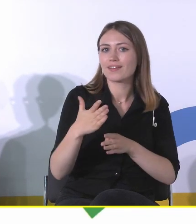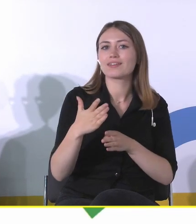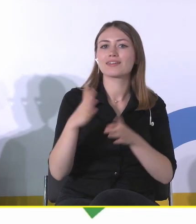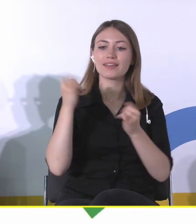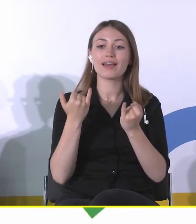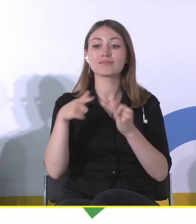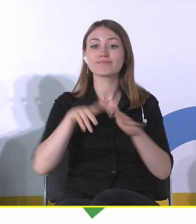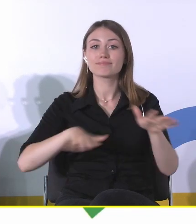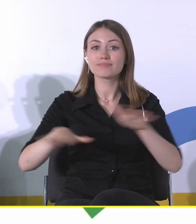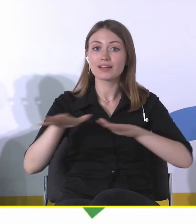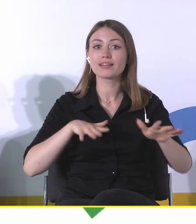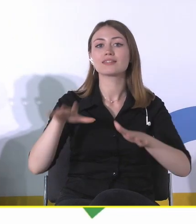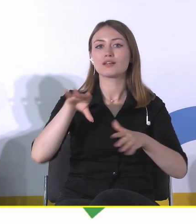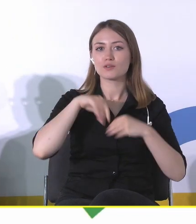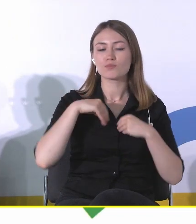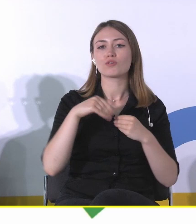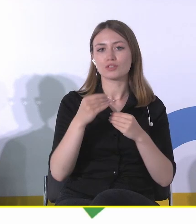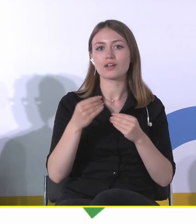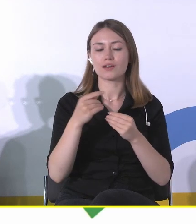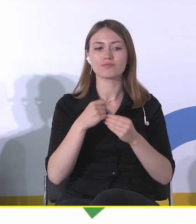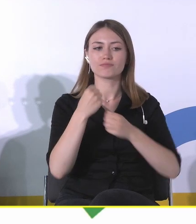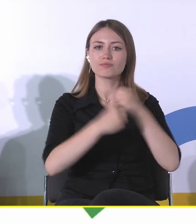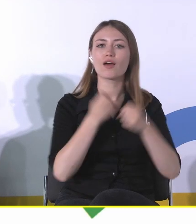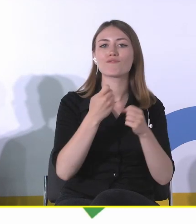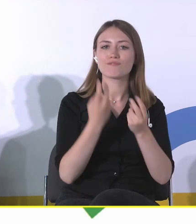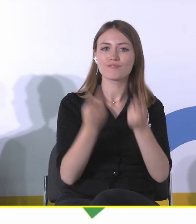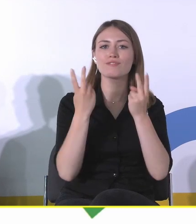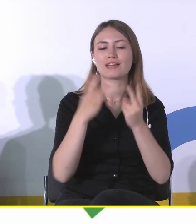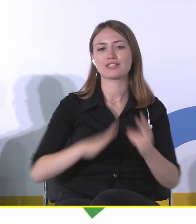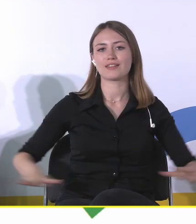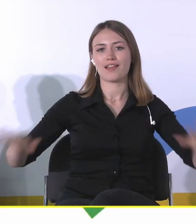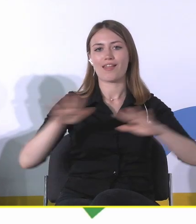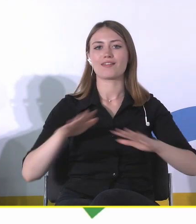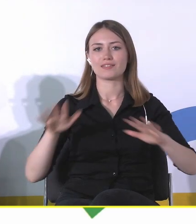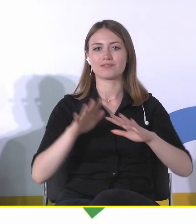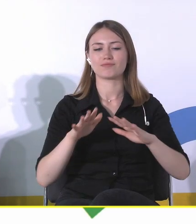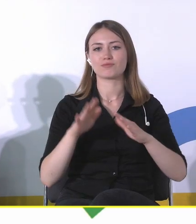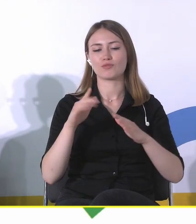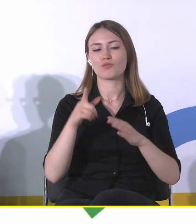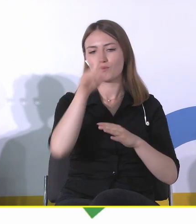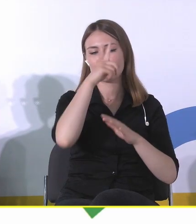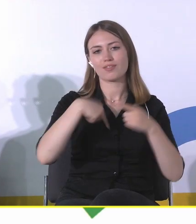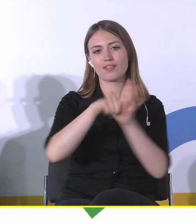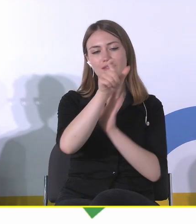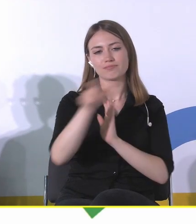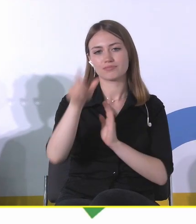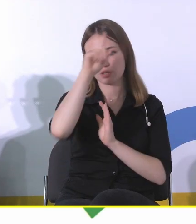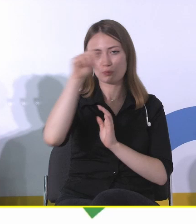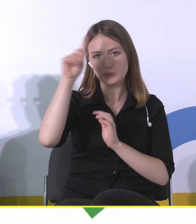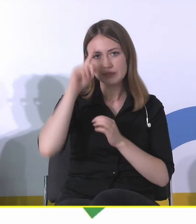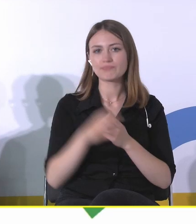wielofunkcyjny sposób na przykład funkcjonować jako ważne przestrzenie, przestrzenie społeczne, co zresztą pewne, te